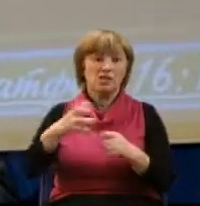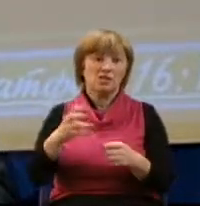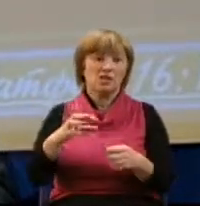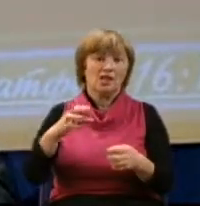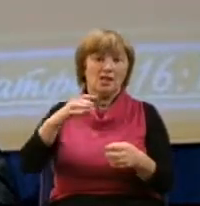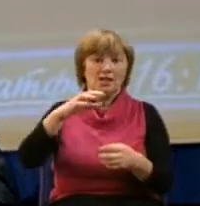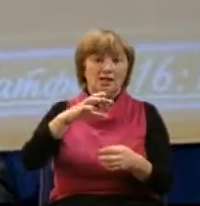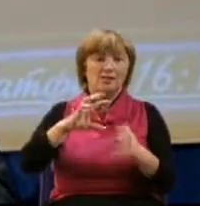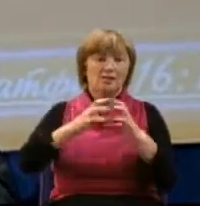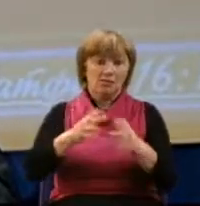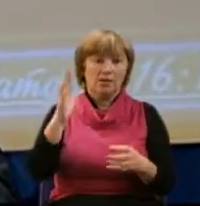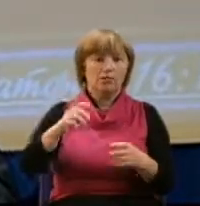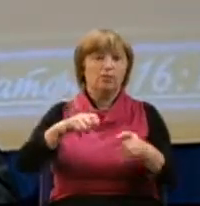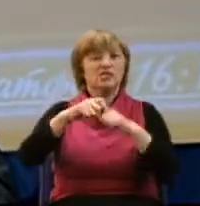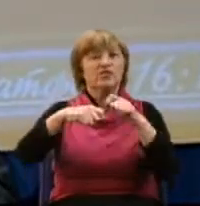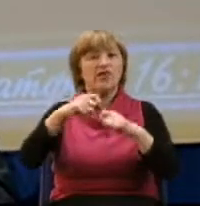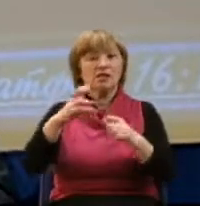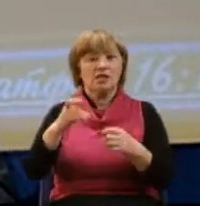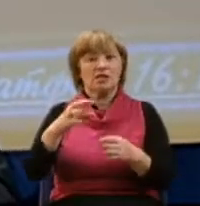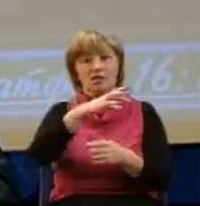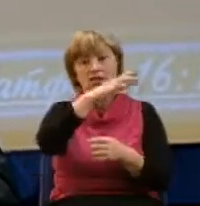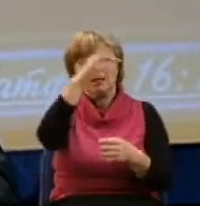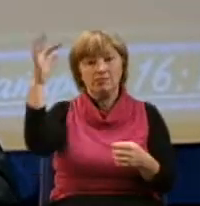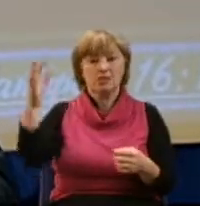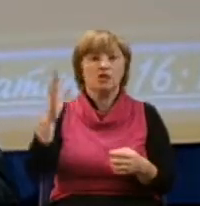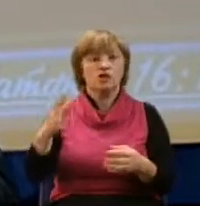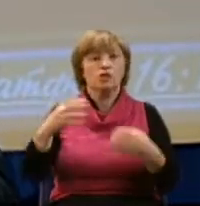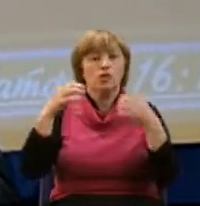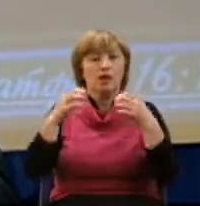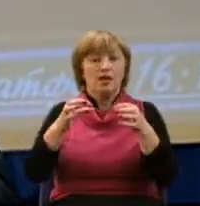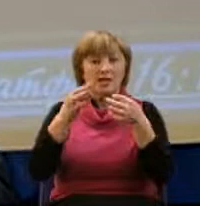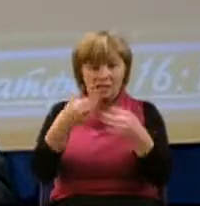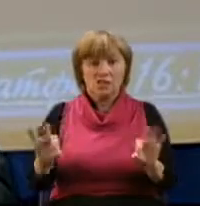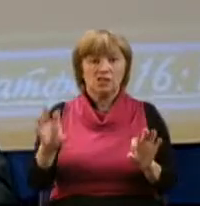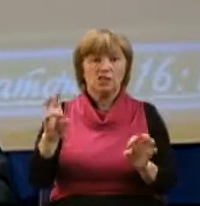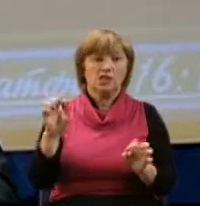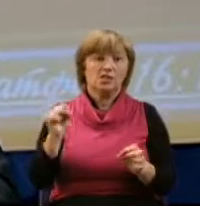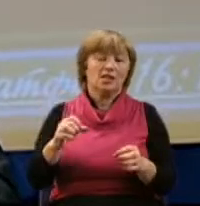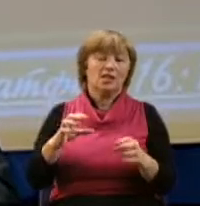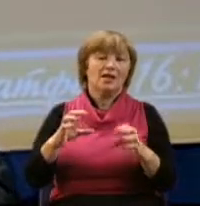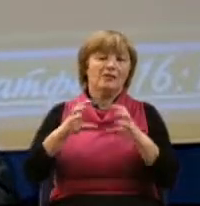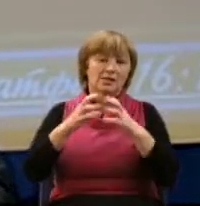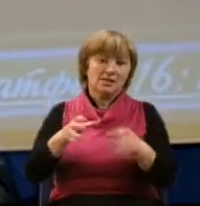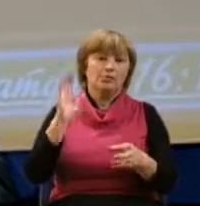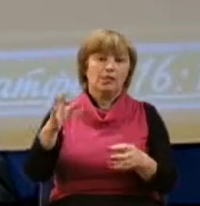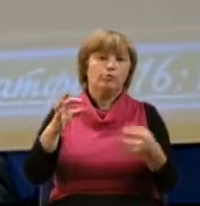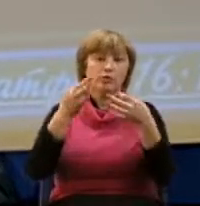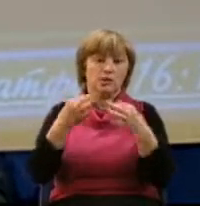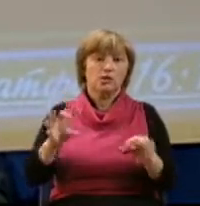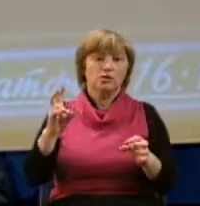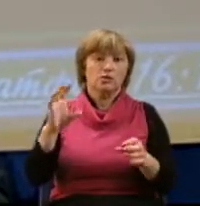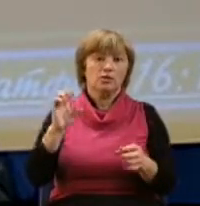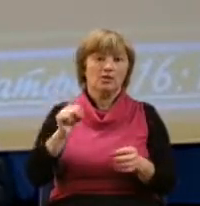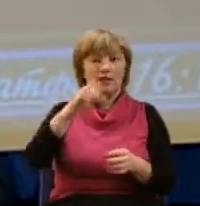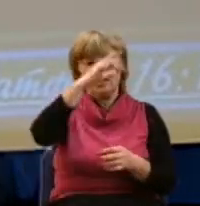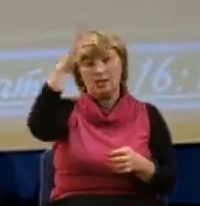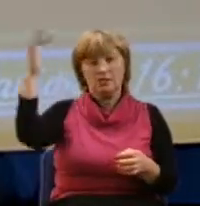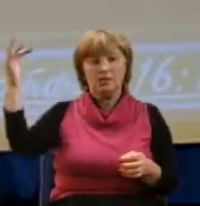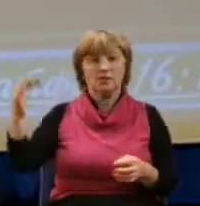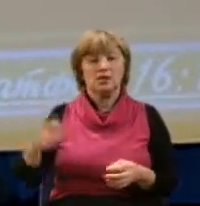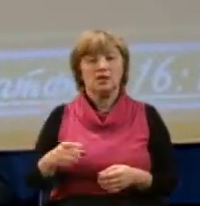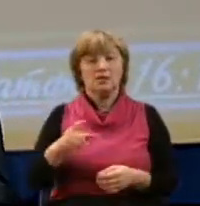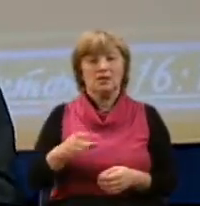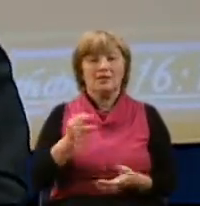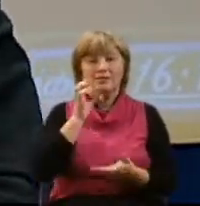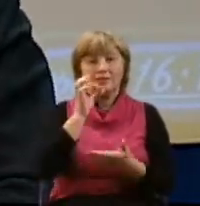небесах. И что разрешишь на земле, то будет разрешено на небесах. Здесь